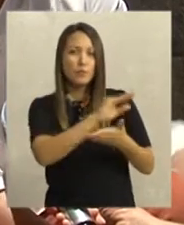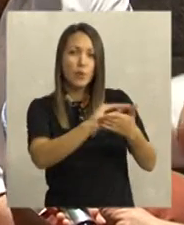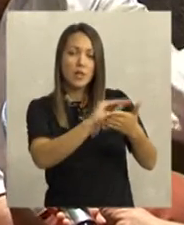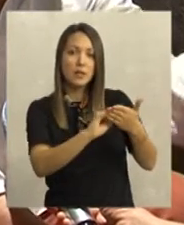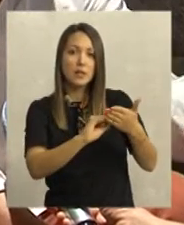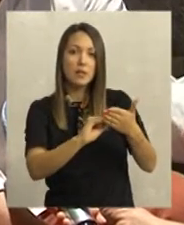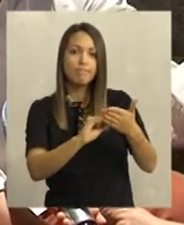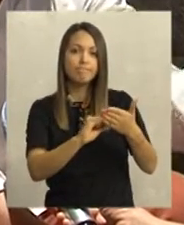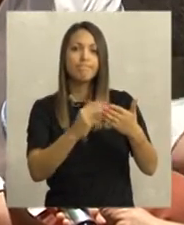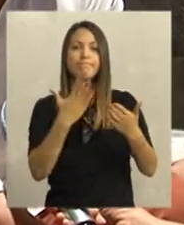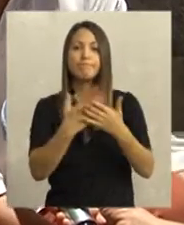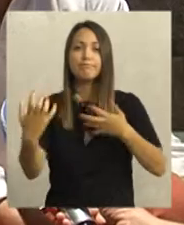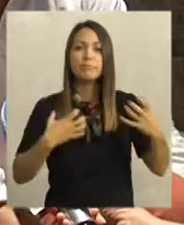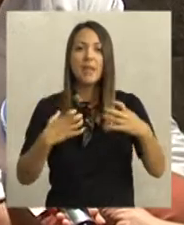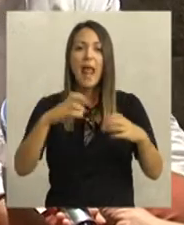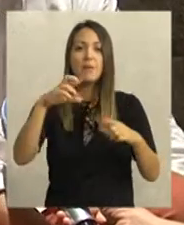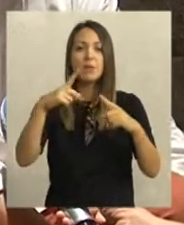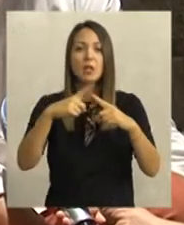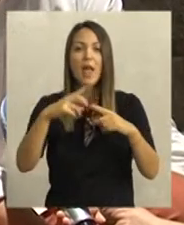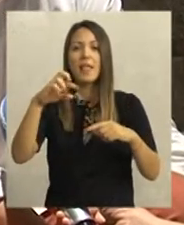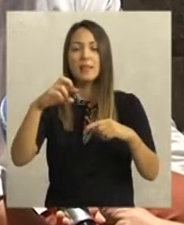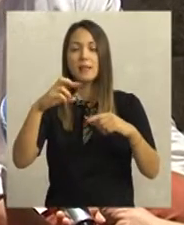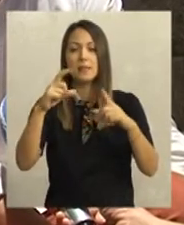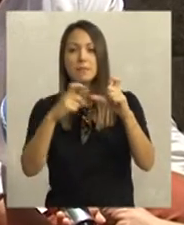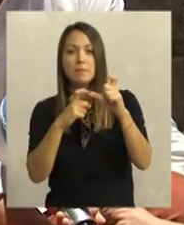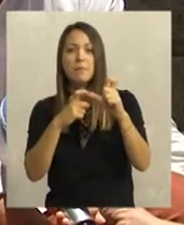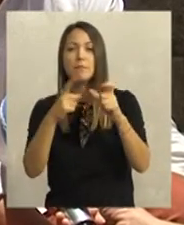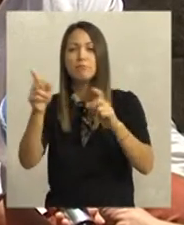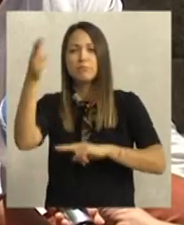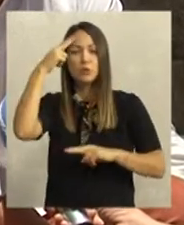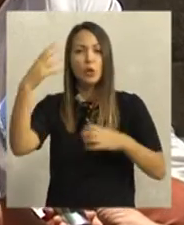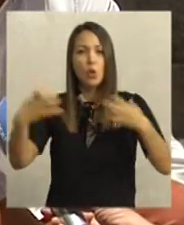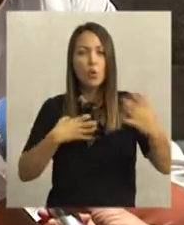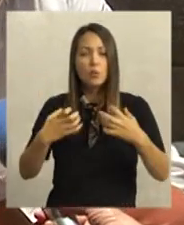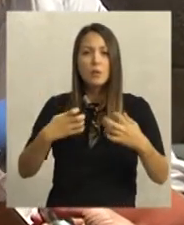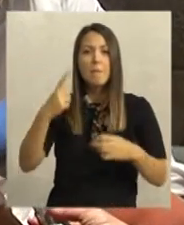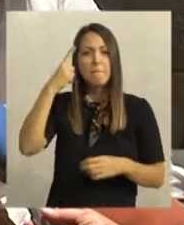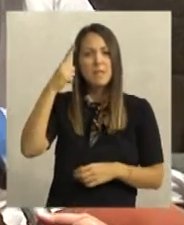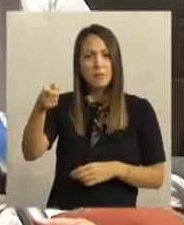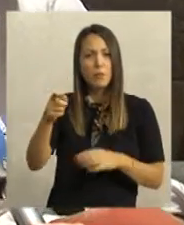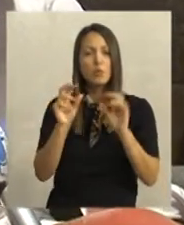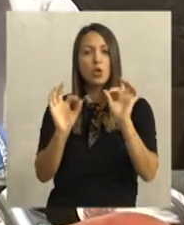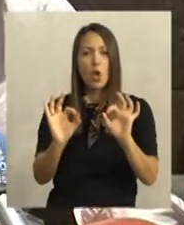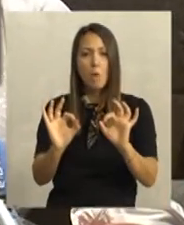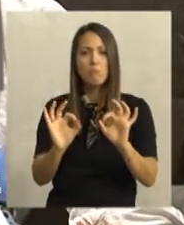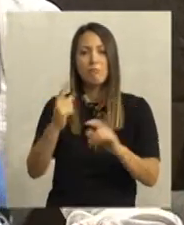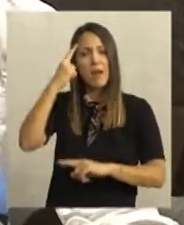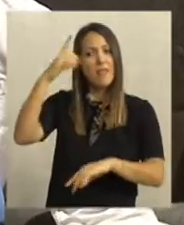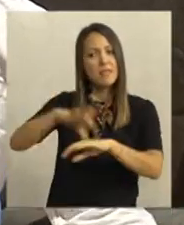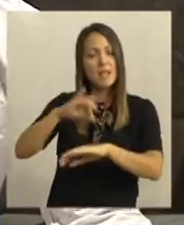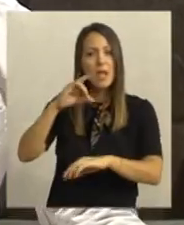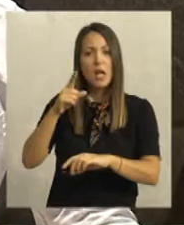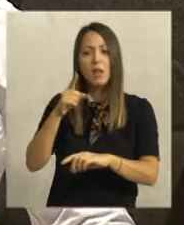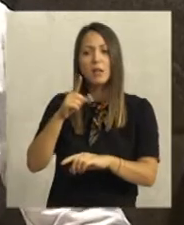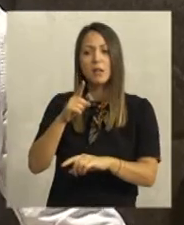tog teksta koga su igrali Elizabeth Taylor i Richard Barton i Maggie Smith i ostali veliki glumci. Setio sam se tog teksta i rekao sam mislim da bi to bila dobra ideja.